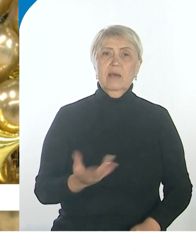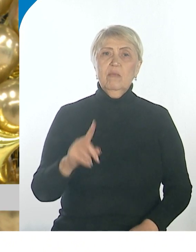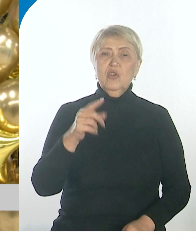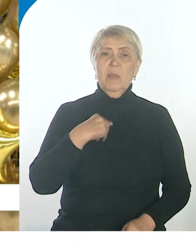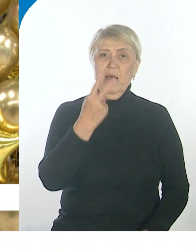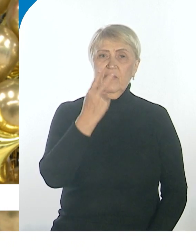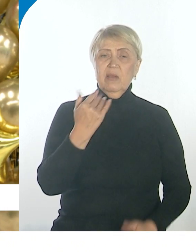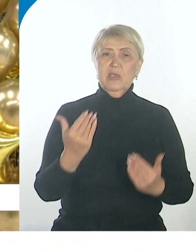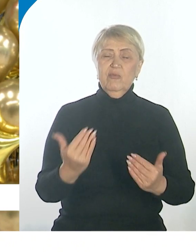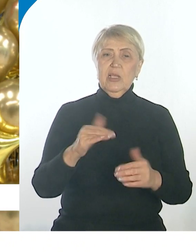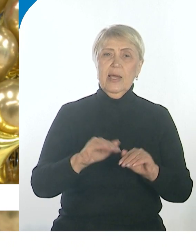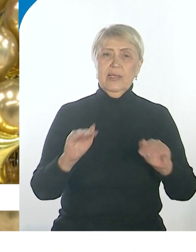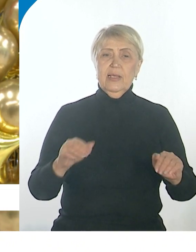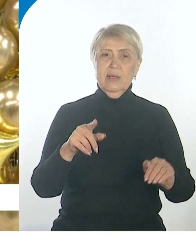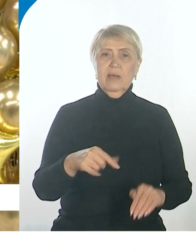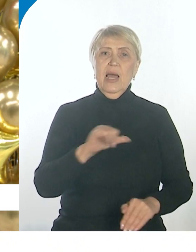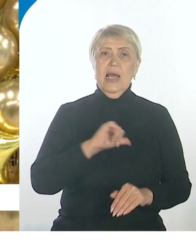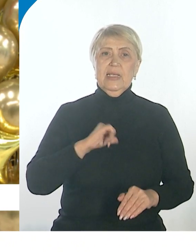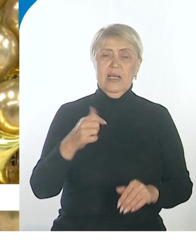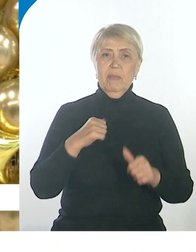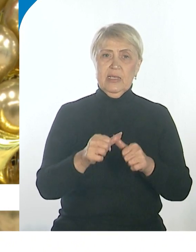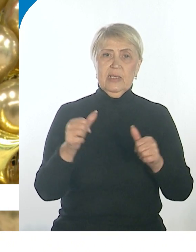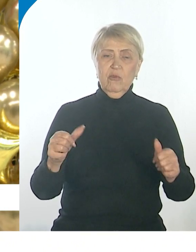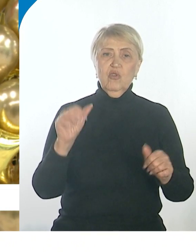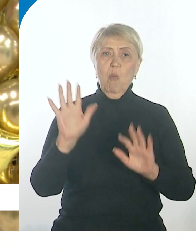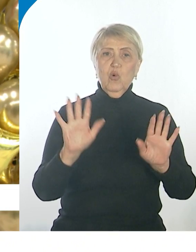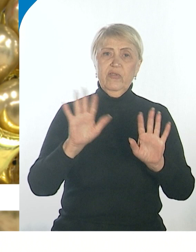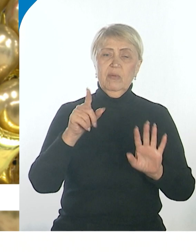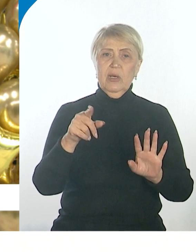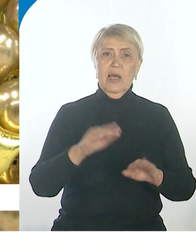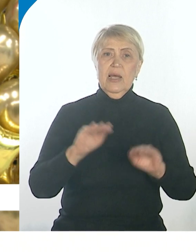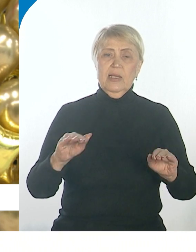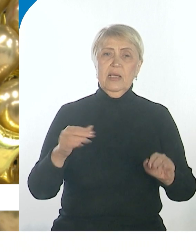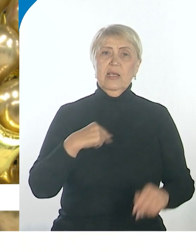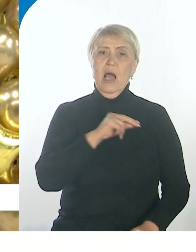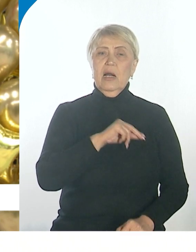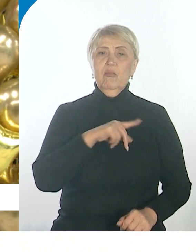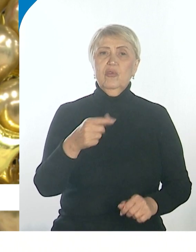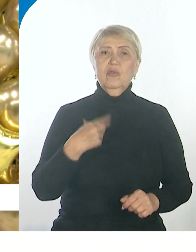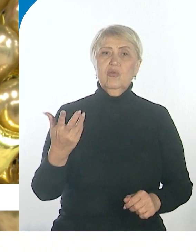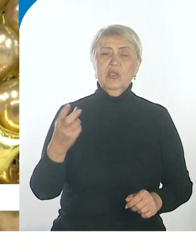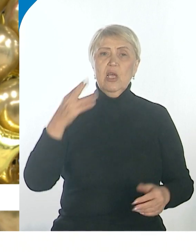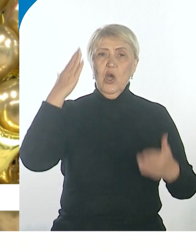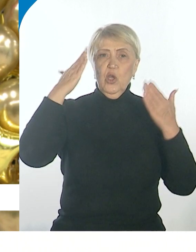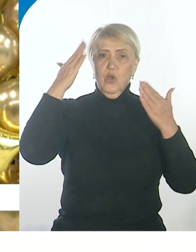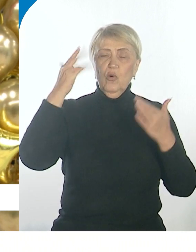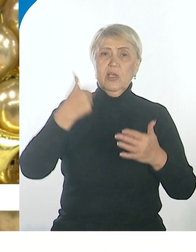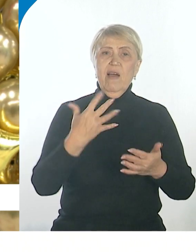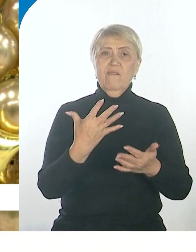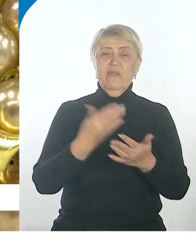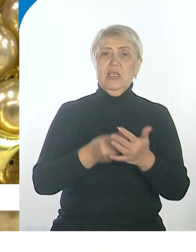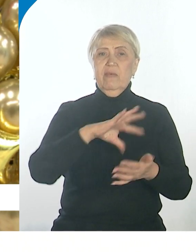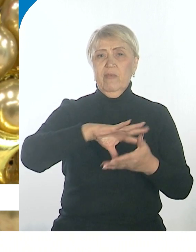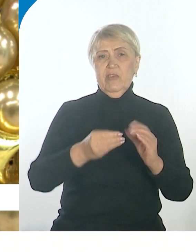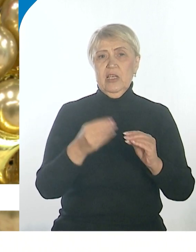видели сегодня, дети сами создают ультфильмы. Дети работают интеллектуально во всех программах. И